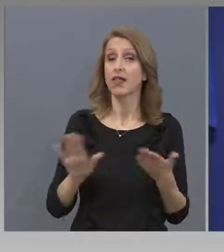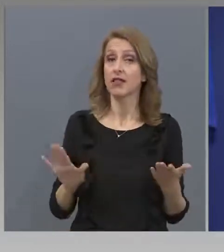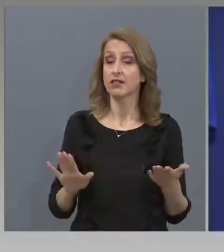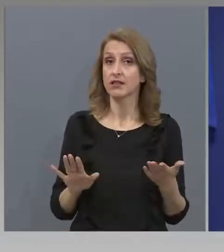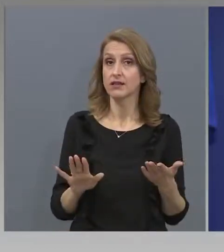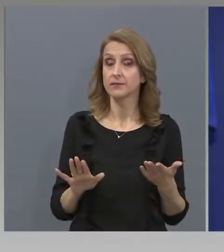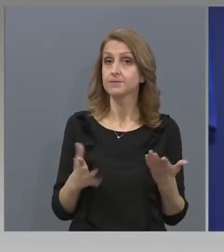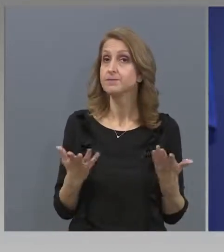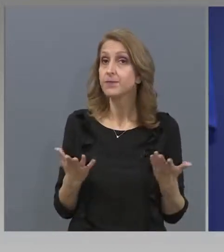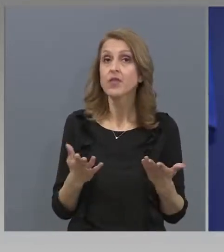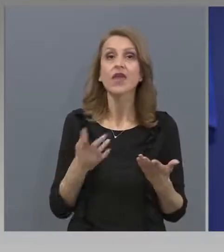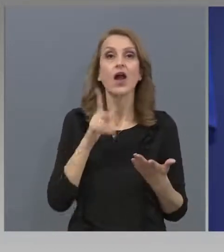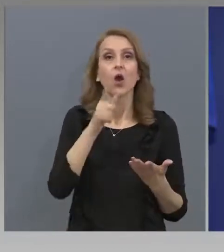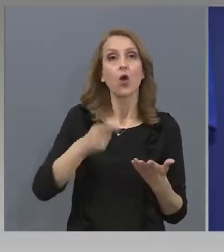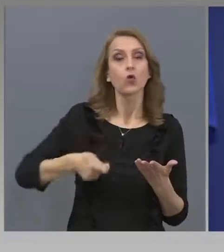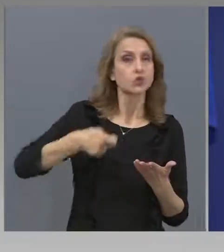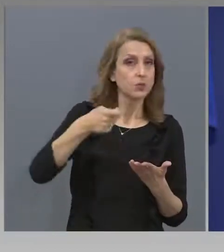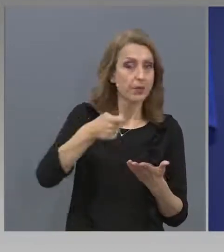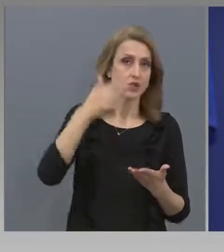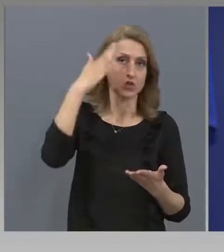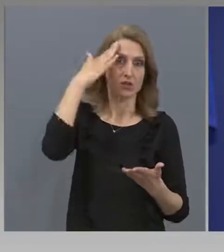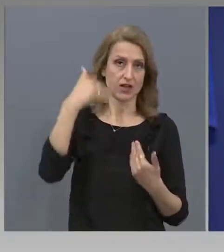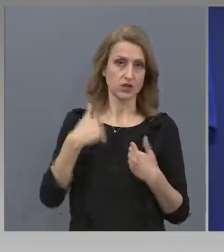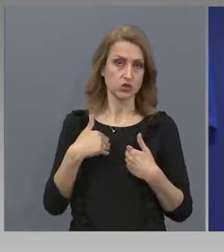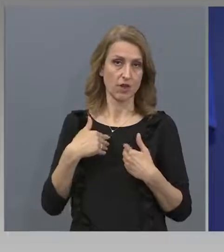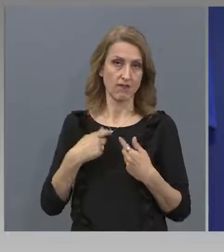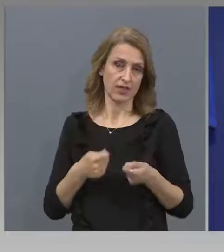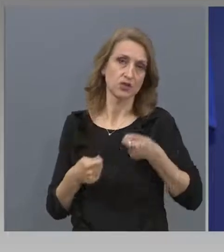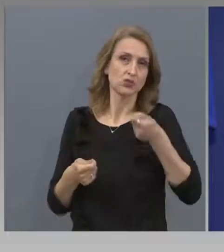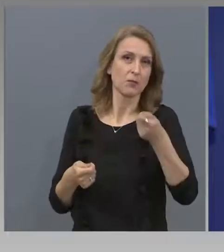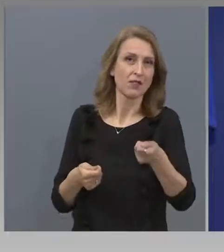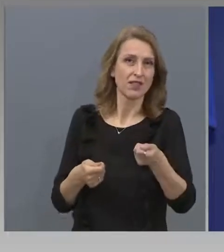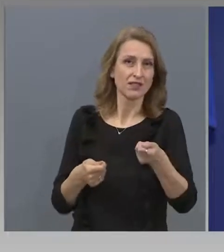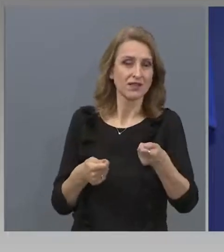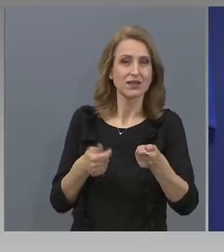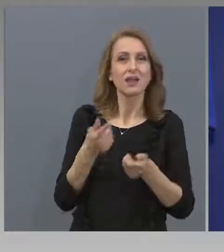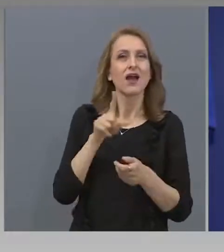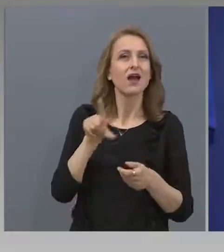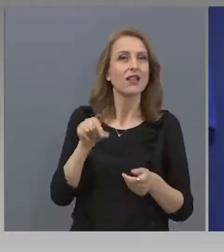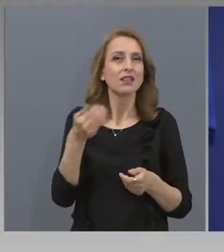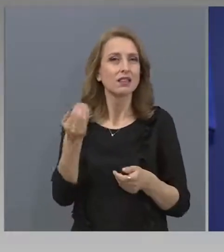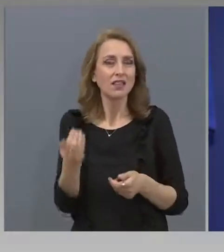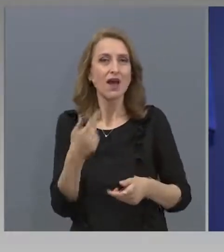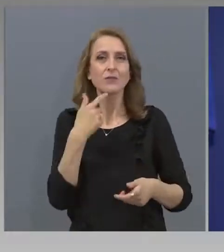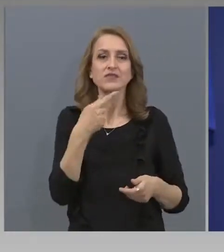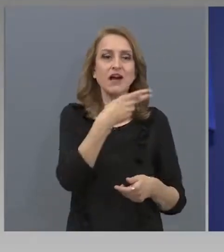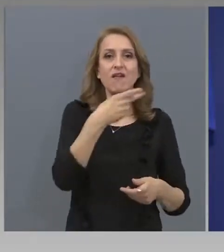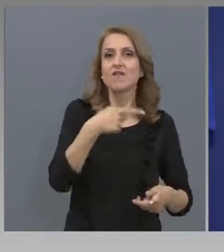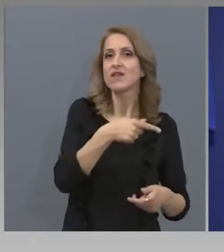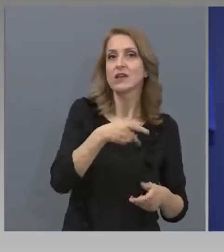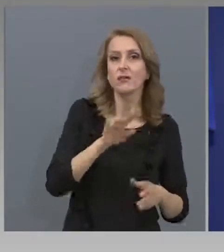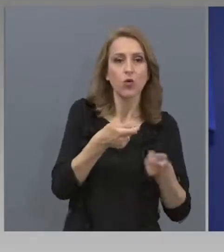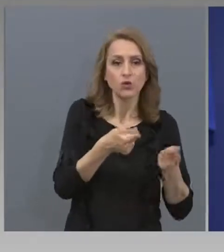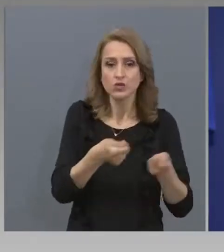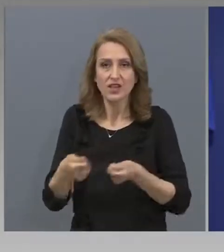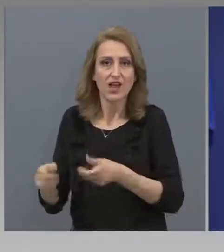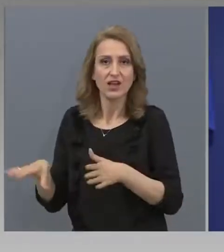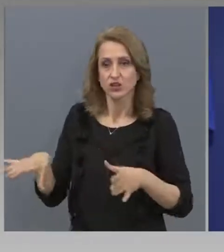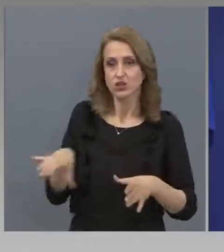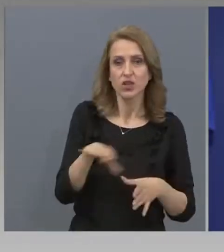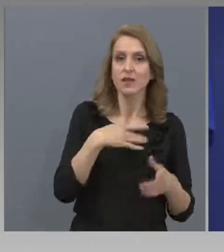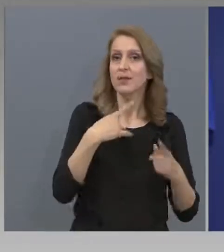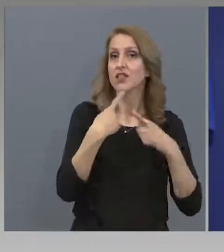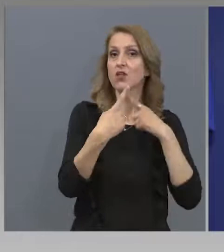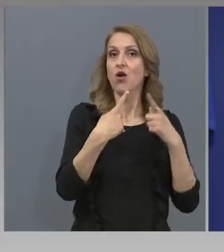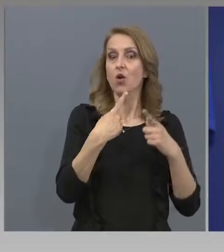компенсирано от държавата за сметка на концесионната такса или на найема за тези фирми, които упражнаят договори за найем